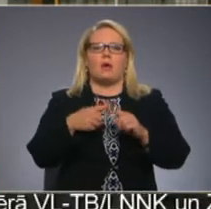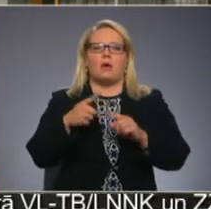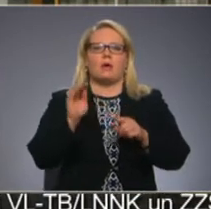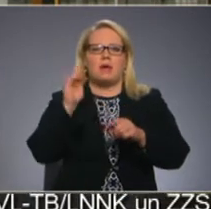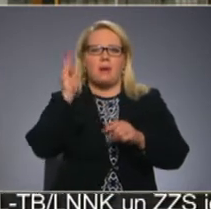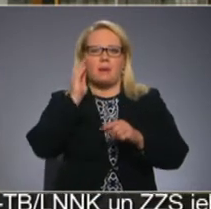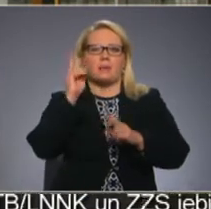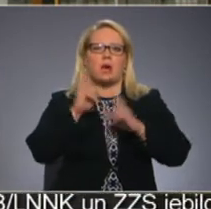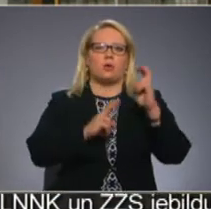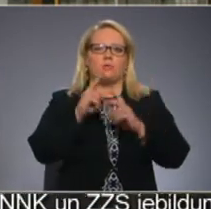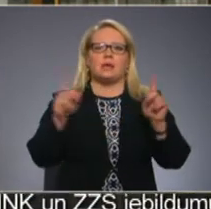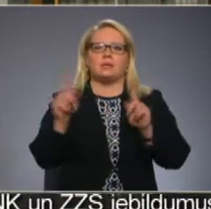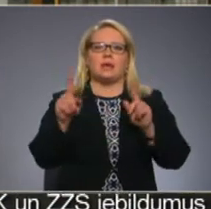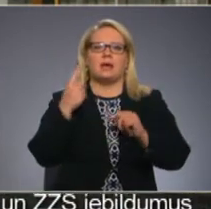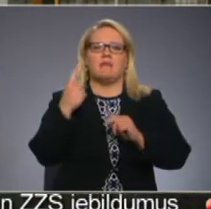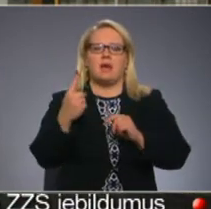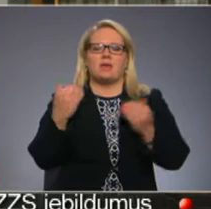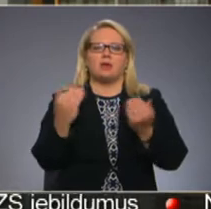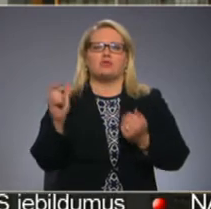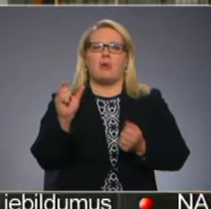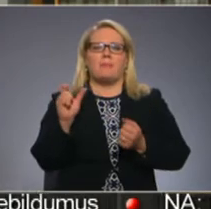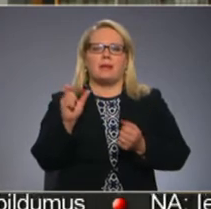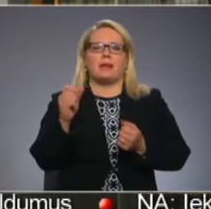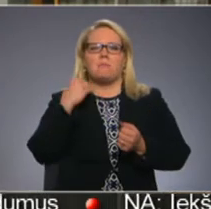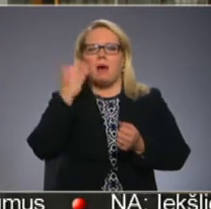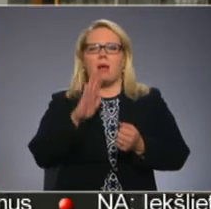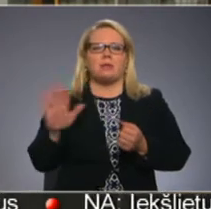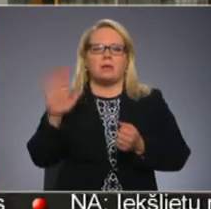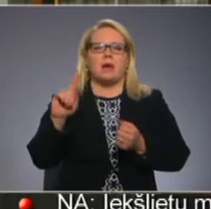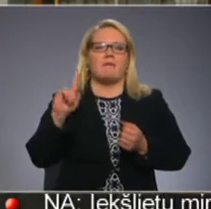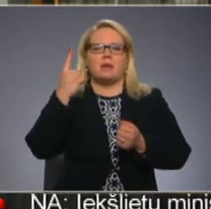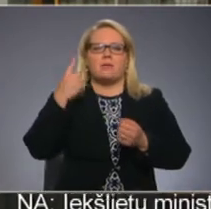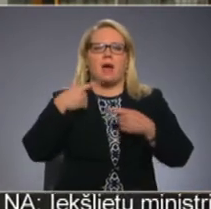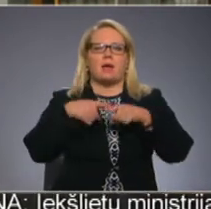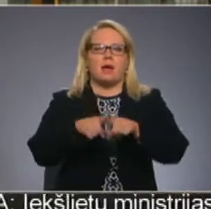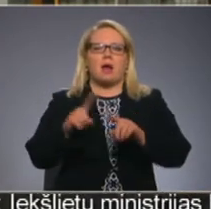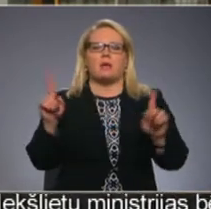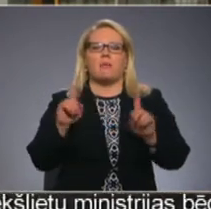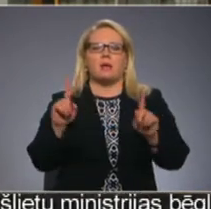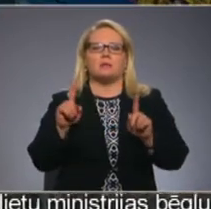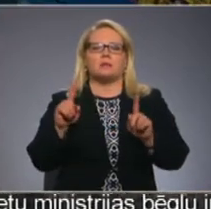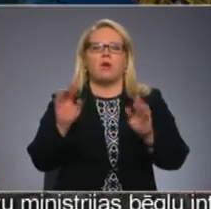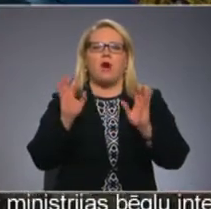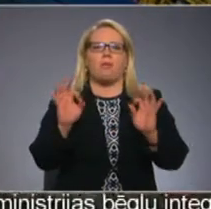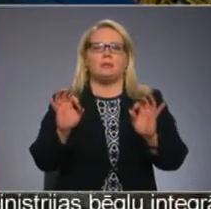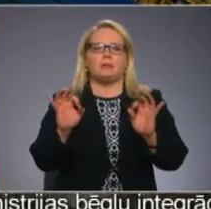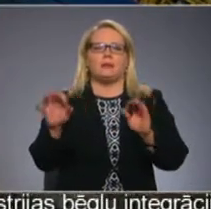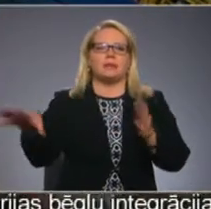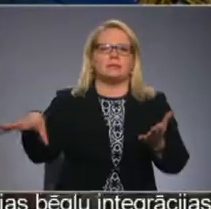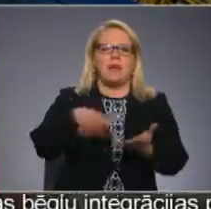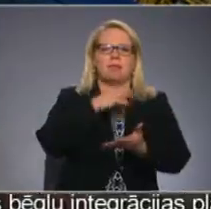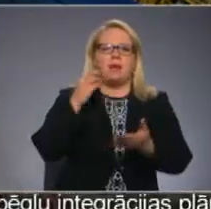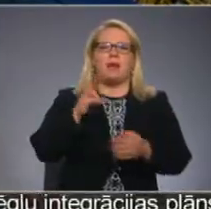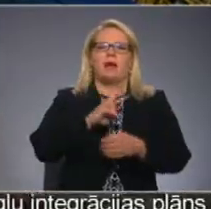jāpiemin, ka Rūpnīcā ir vienas, šobrīd jāsaka Baltijā, vienas no pirmajām iekārtām, kas ir optiskie skeneri, kas